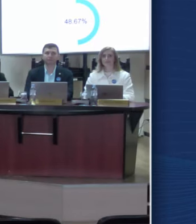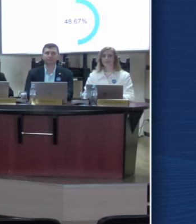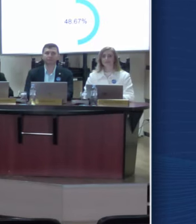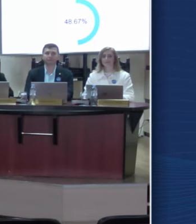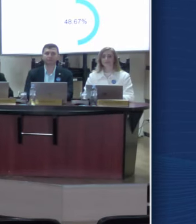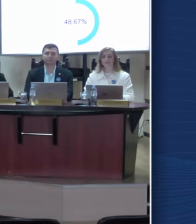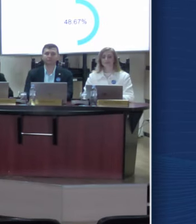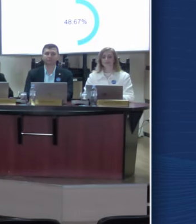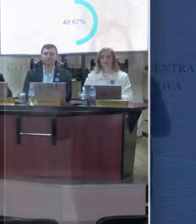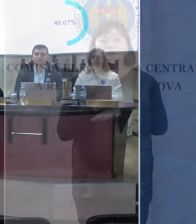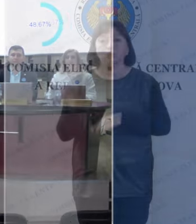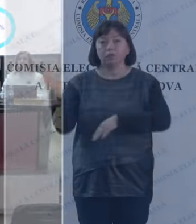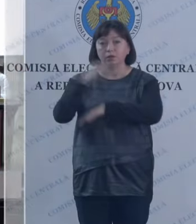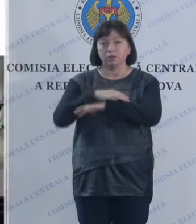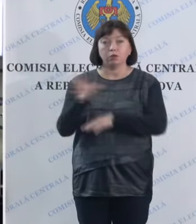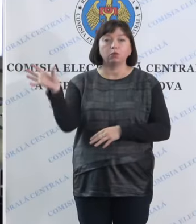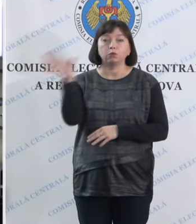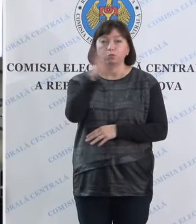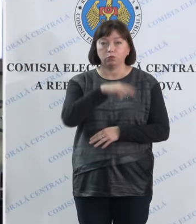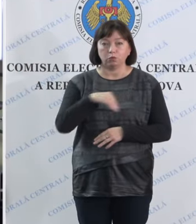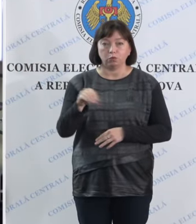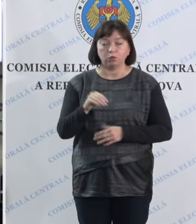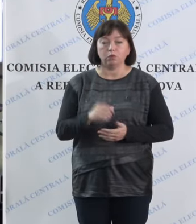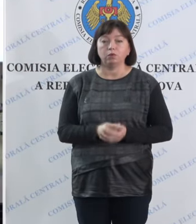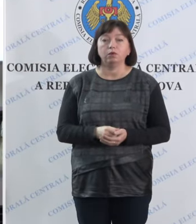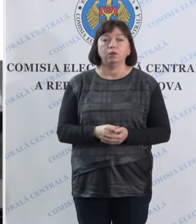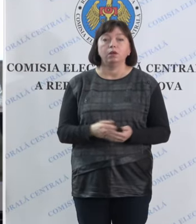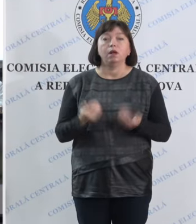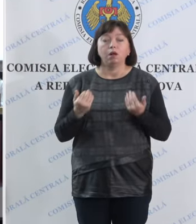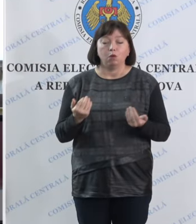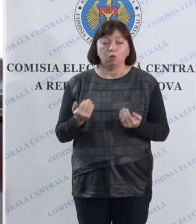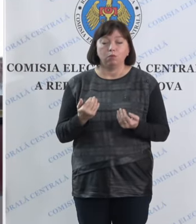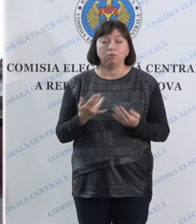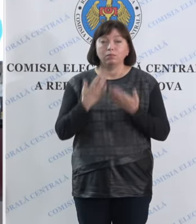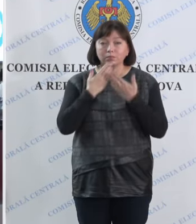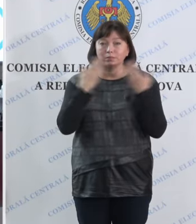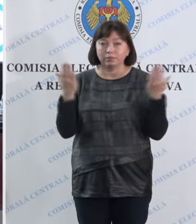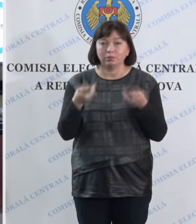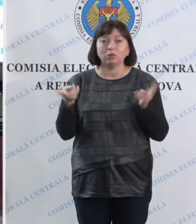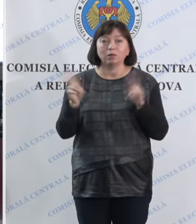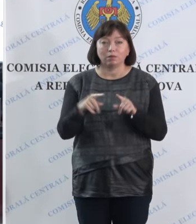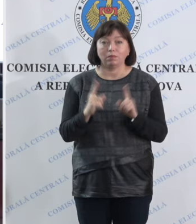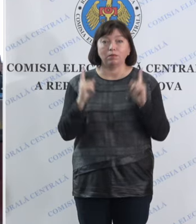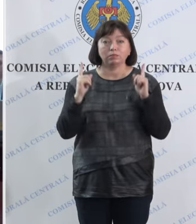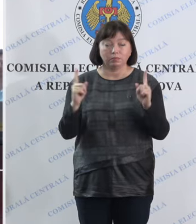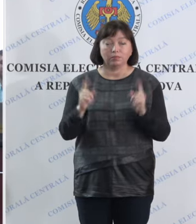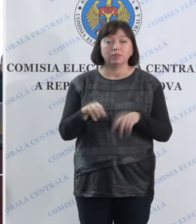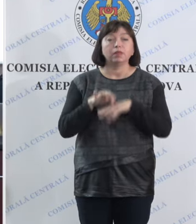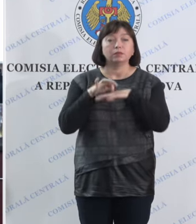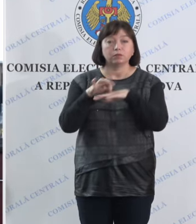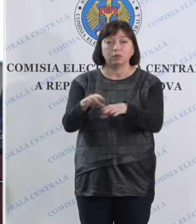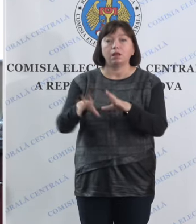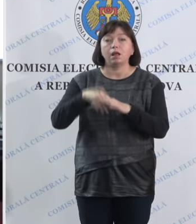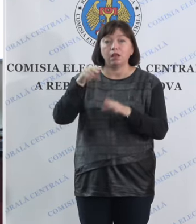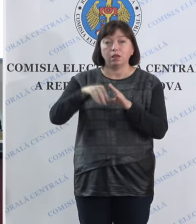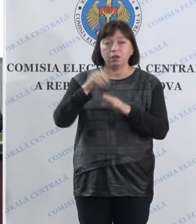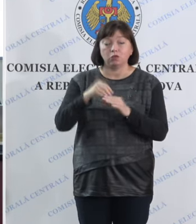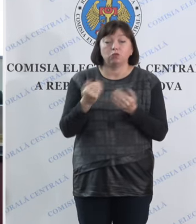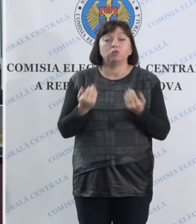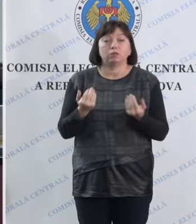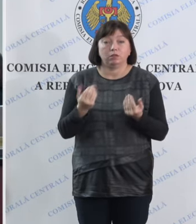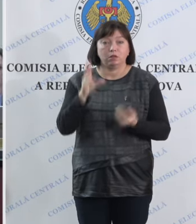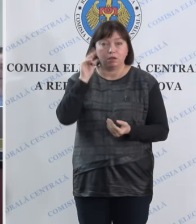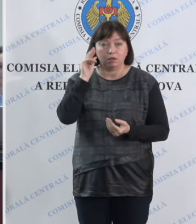Bună seara tuturor! Suntem pe ultima sută de metre în desfășurarea alegerilor de